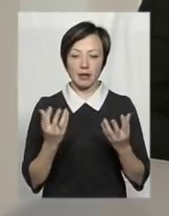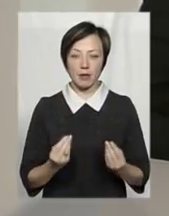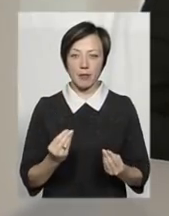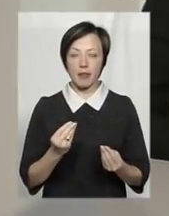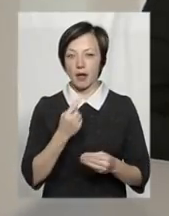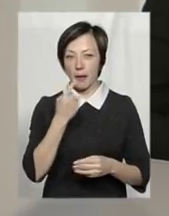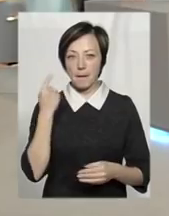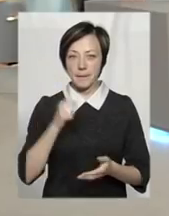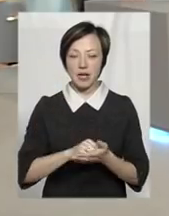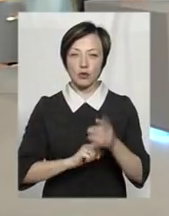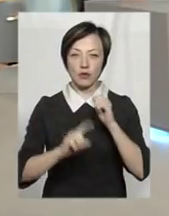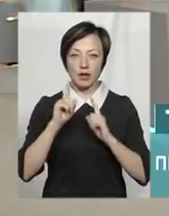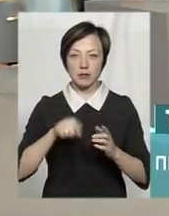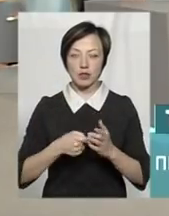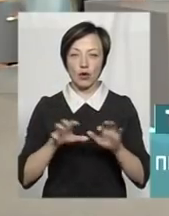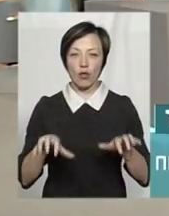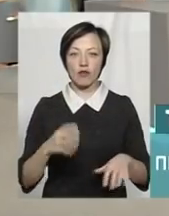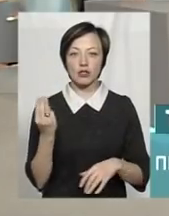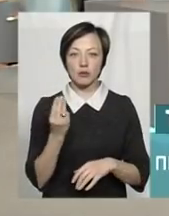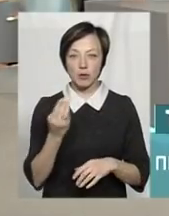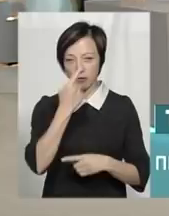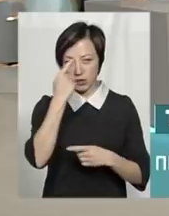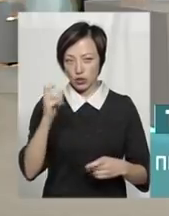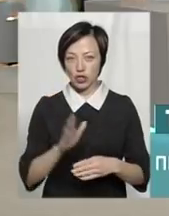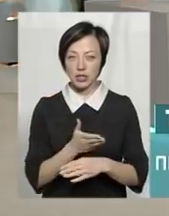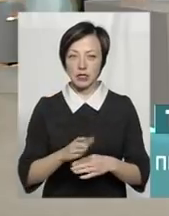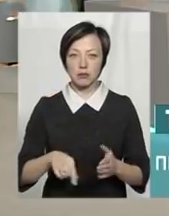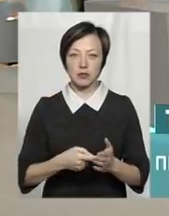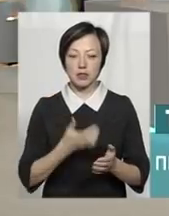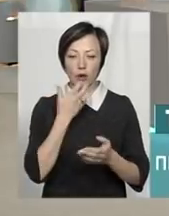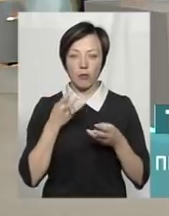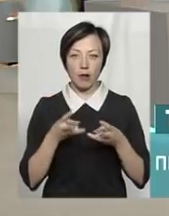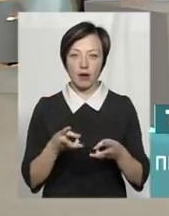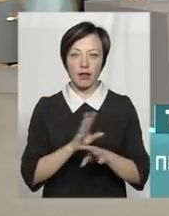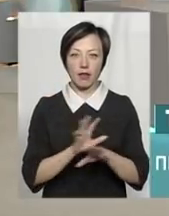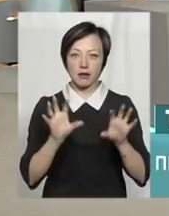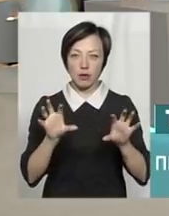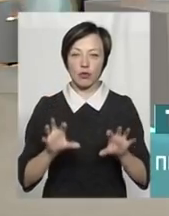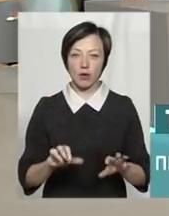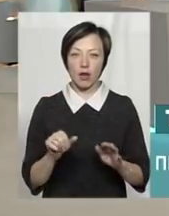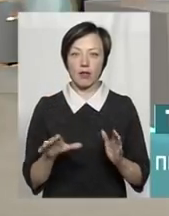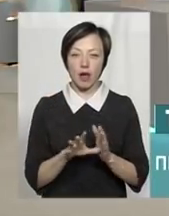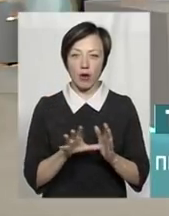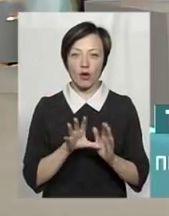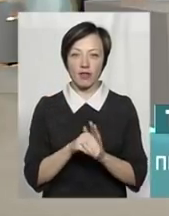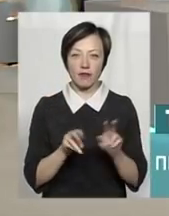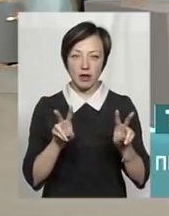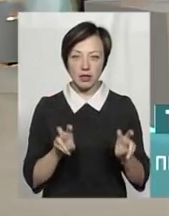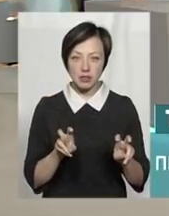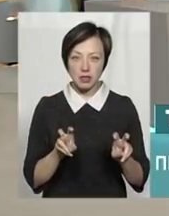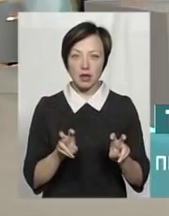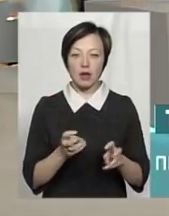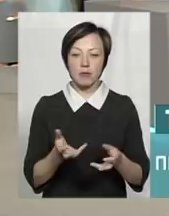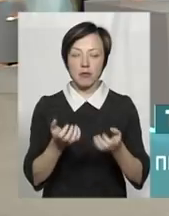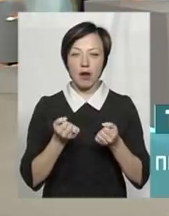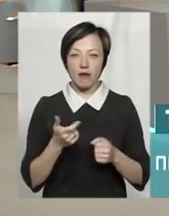міський голова Шепетівки повідомляв про те, що частина міста опалювалася несанкціоновано. Тобто Енергоінвест відбирав газ, не